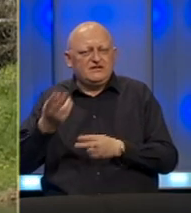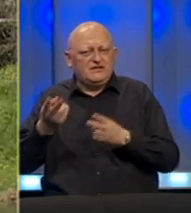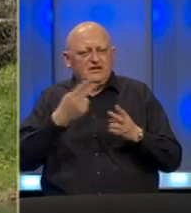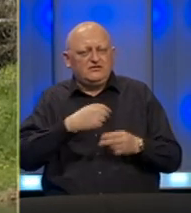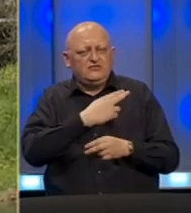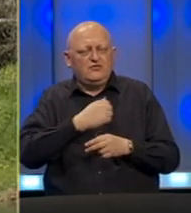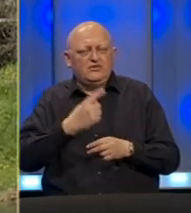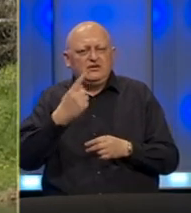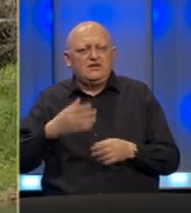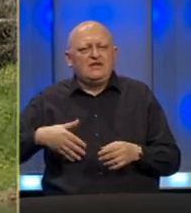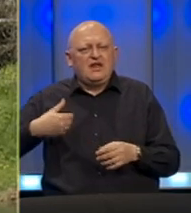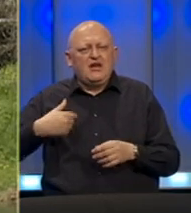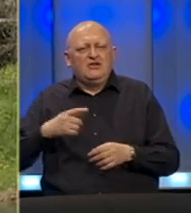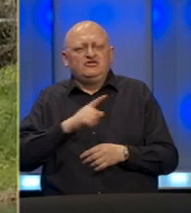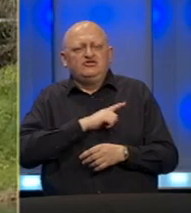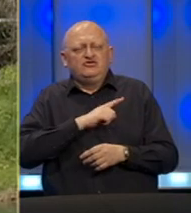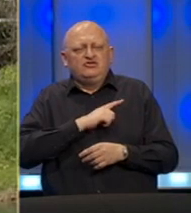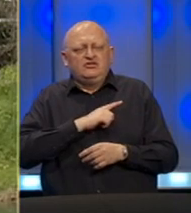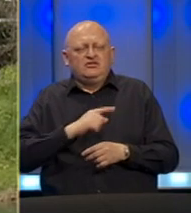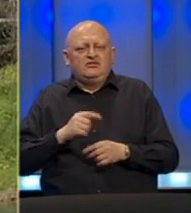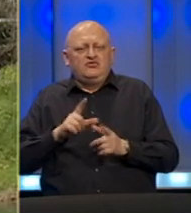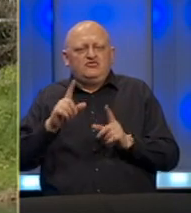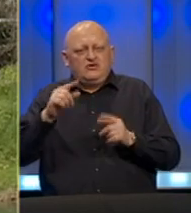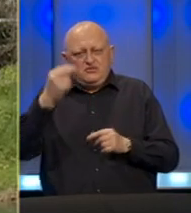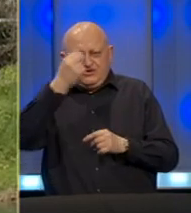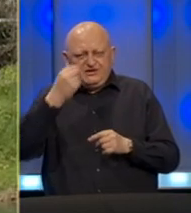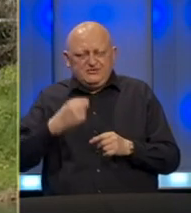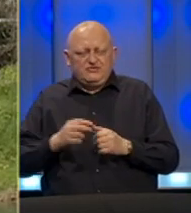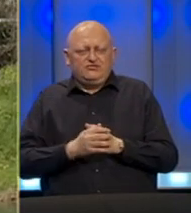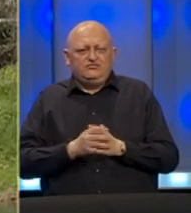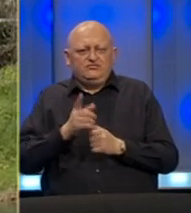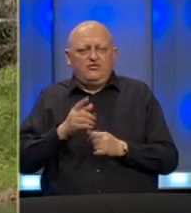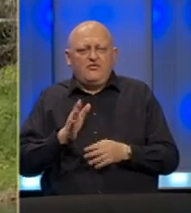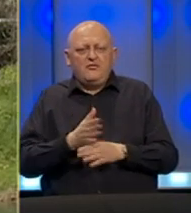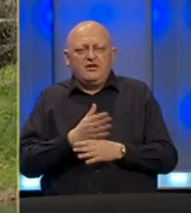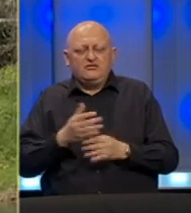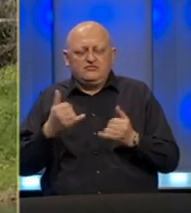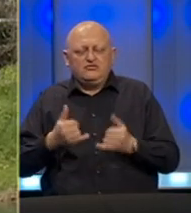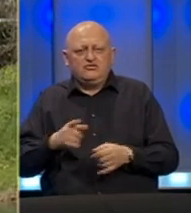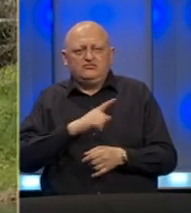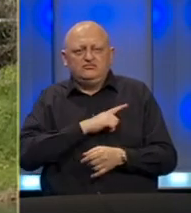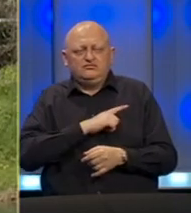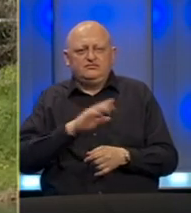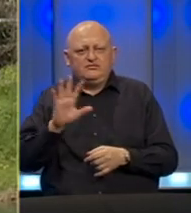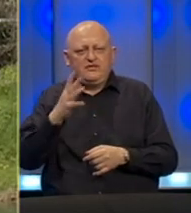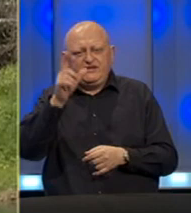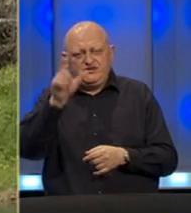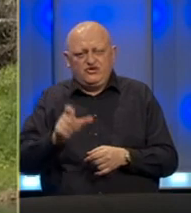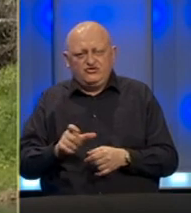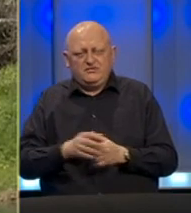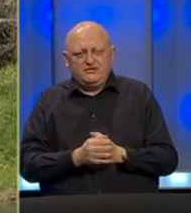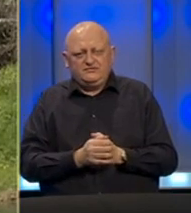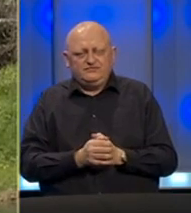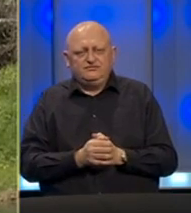i jedna je od najmlađih žrtava koronavirusa u Republici Srpskoj. U ovom entitetu do sad je preminulo 15 osoba.